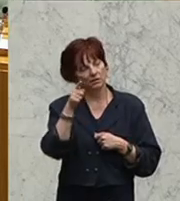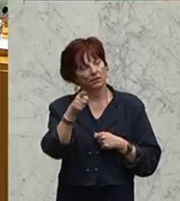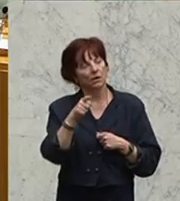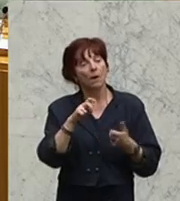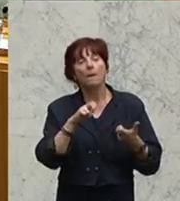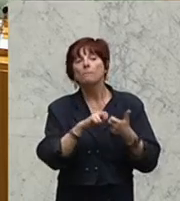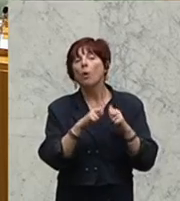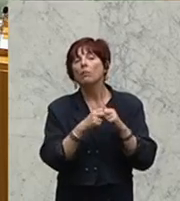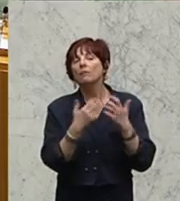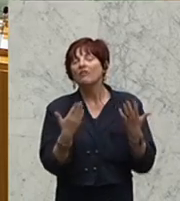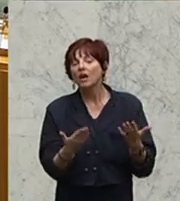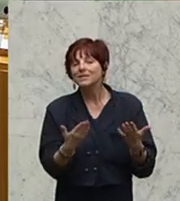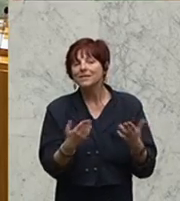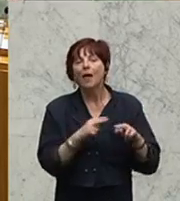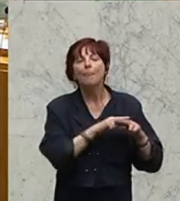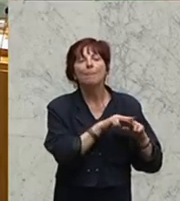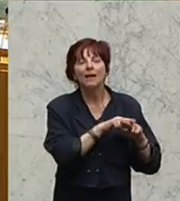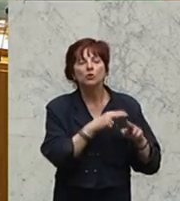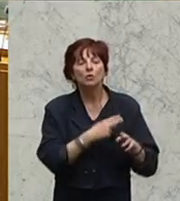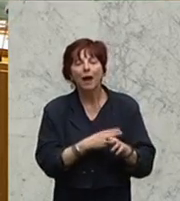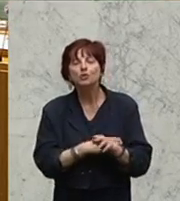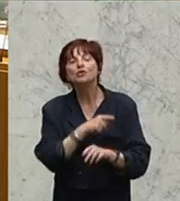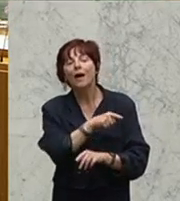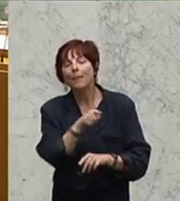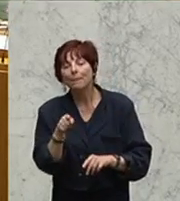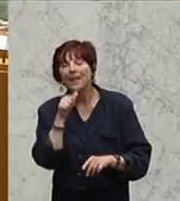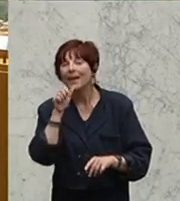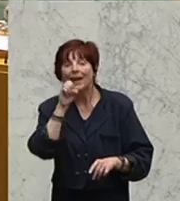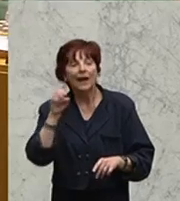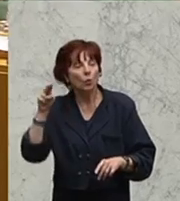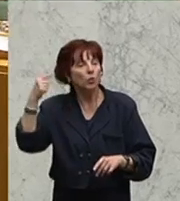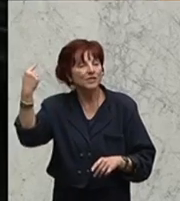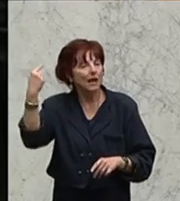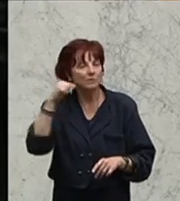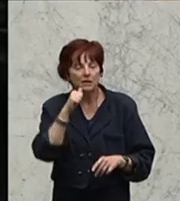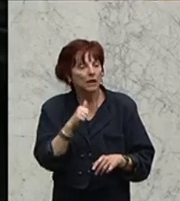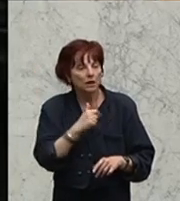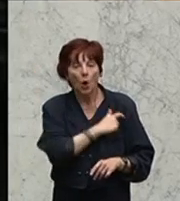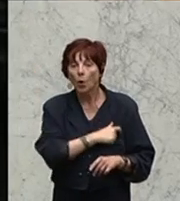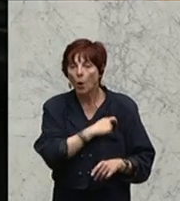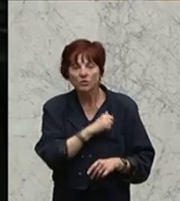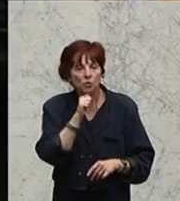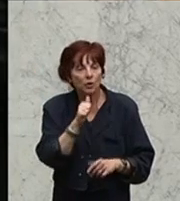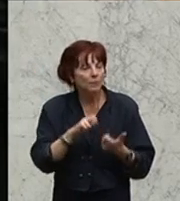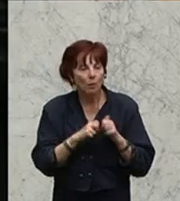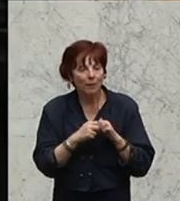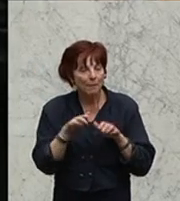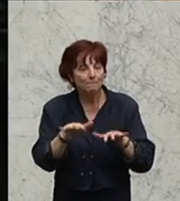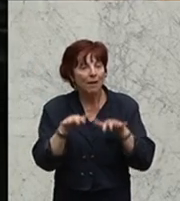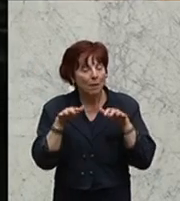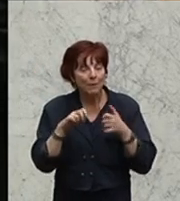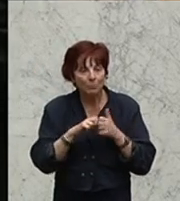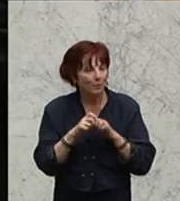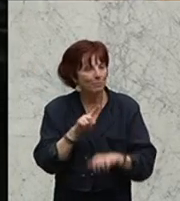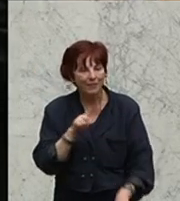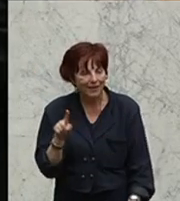sind die Nationalstaaten, nicht die Europäische Union, nicht die Kommission, nicht das Parlament. Es sind